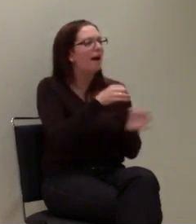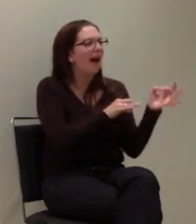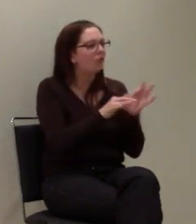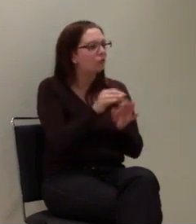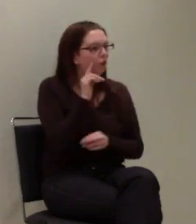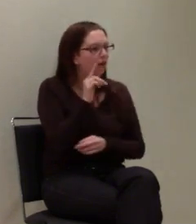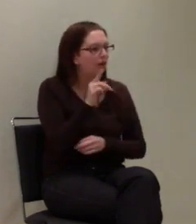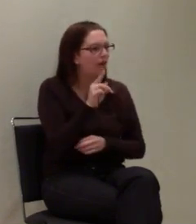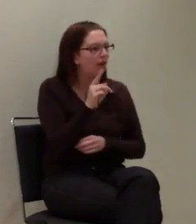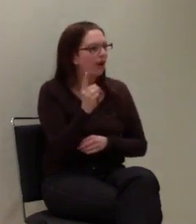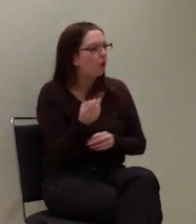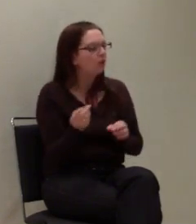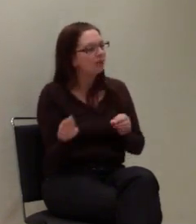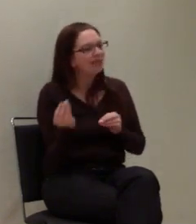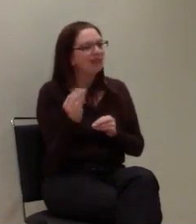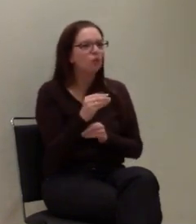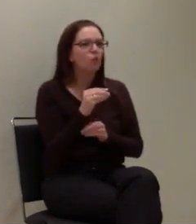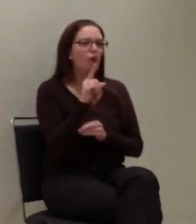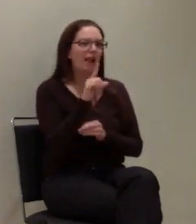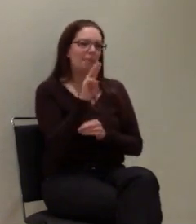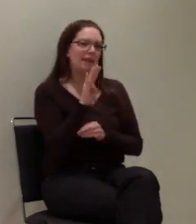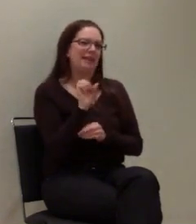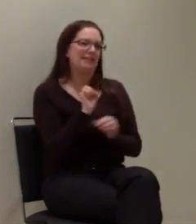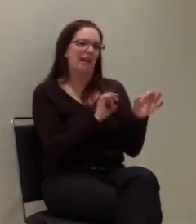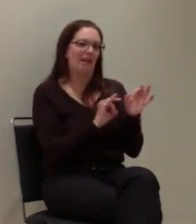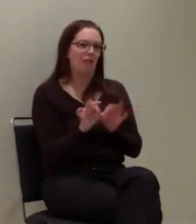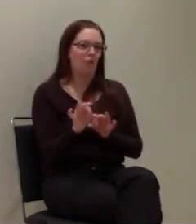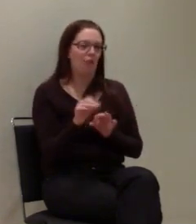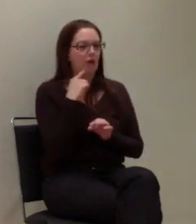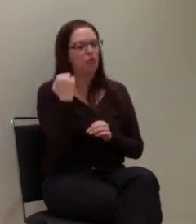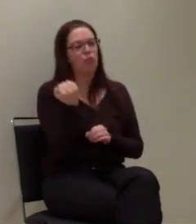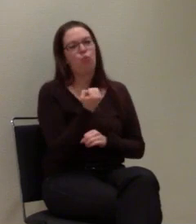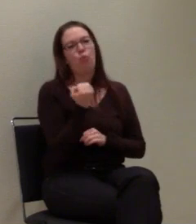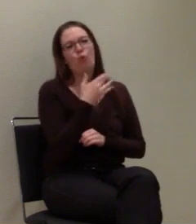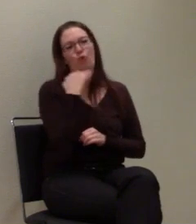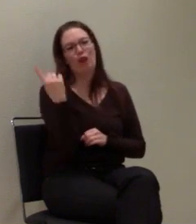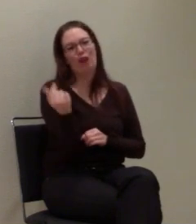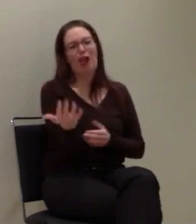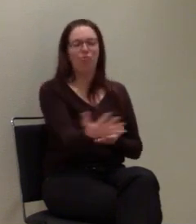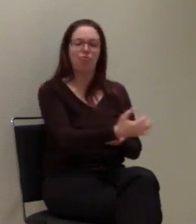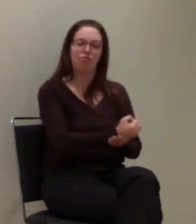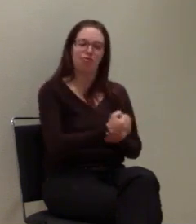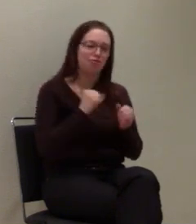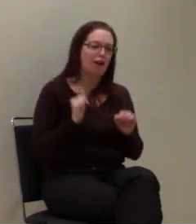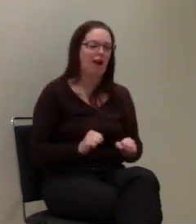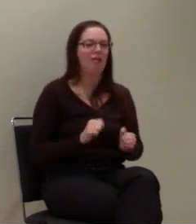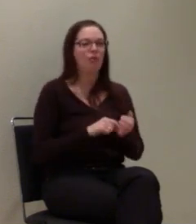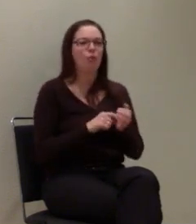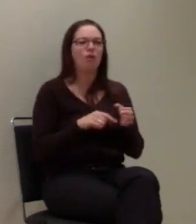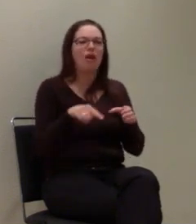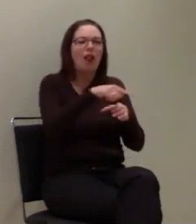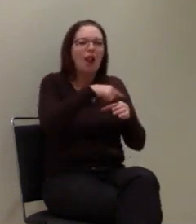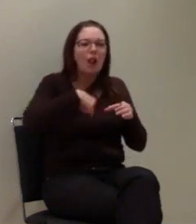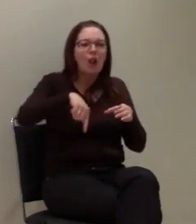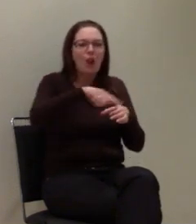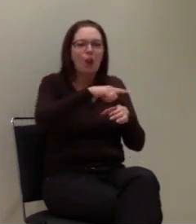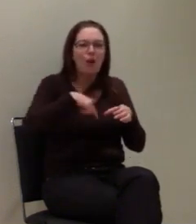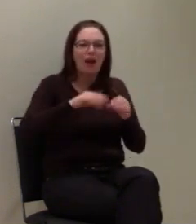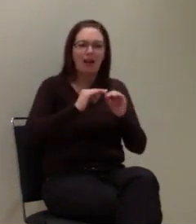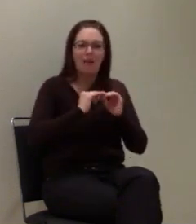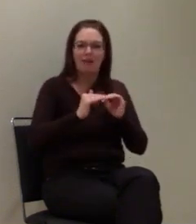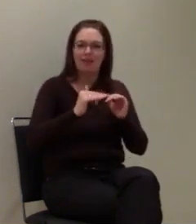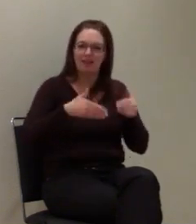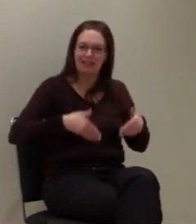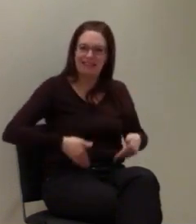LBS eingeführt. Dann dachten die Netzbauwider, dass sie da einen riesen Reibach mitmachen können mit lokationsbasierten Diensten. Jetzt sind sie letztendlich von der